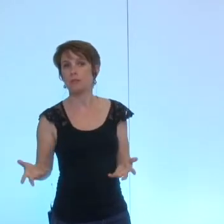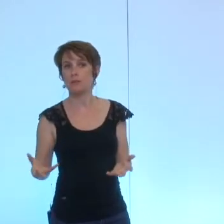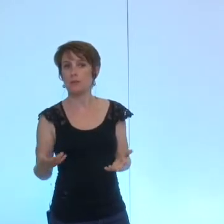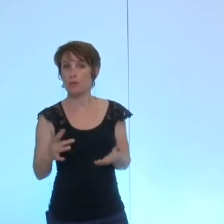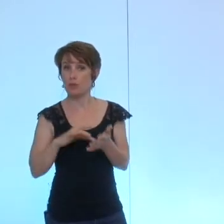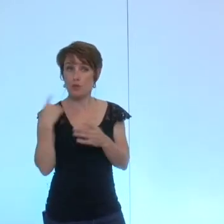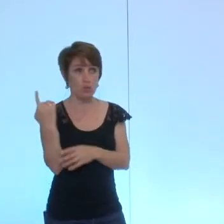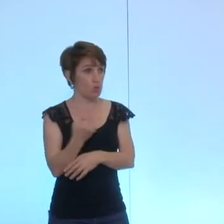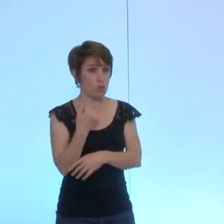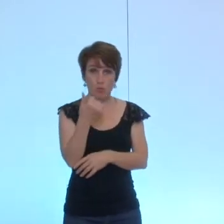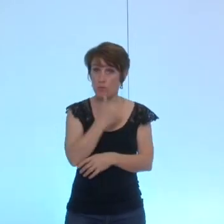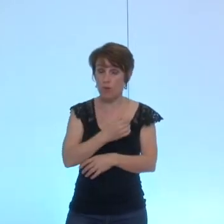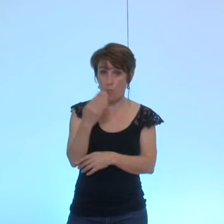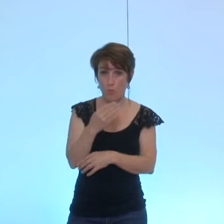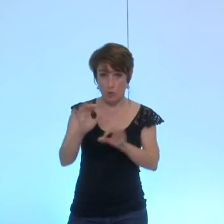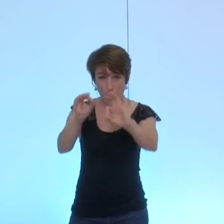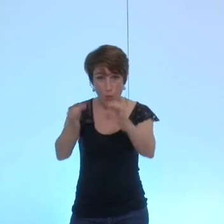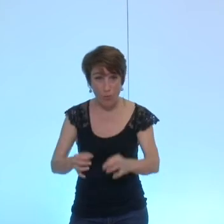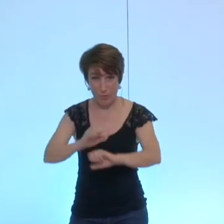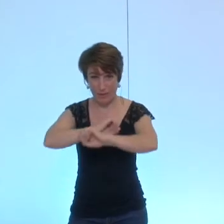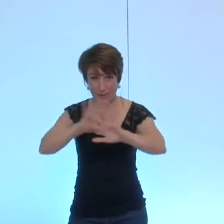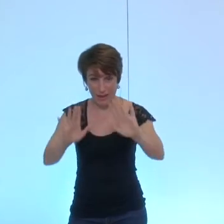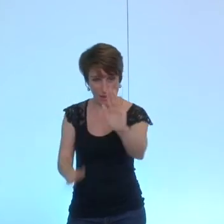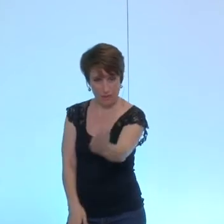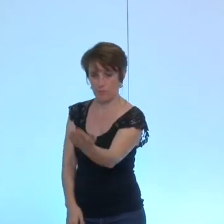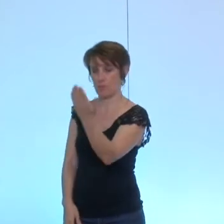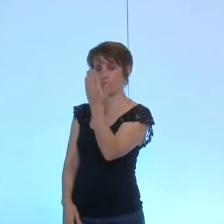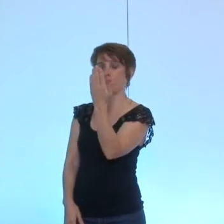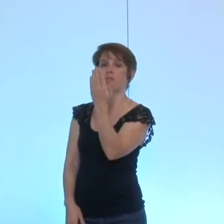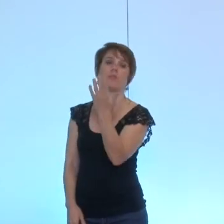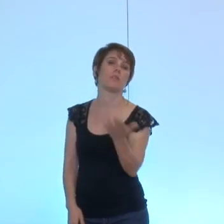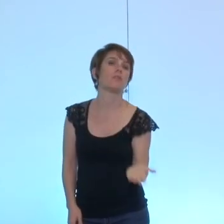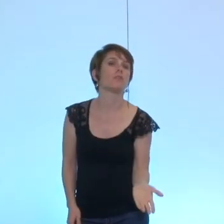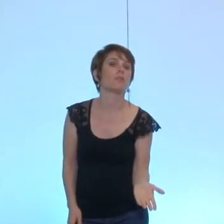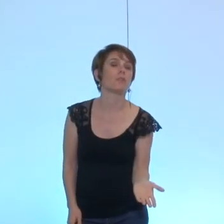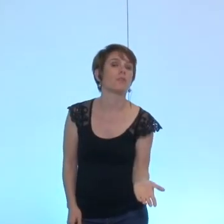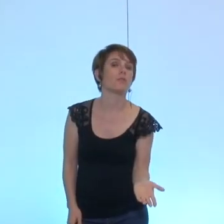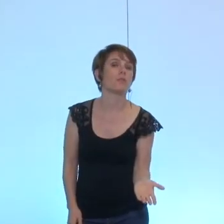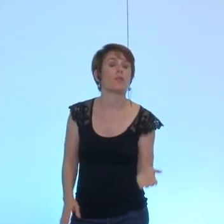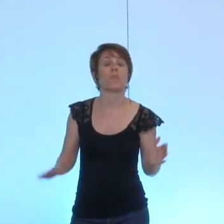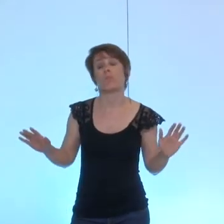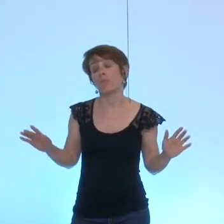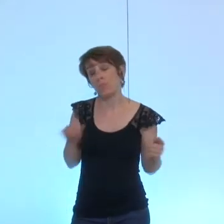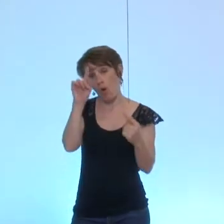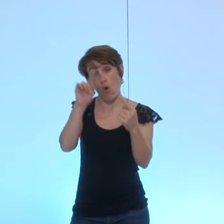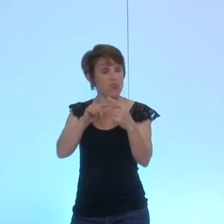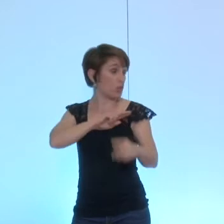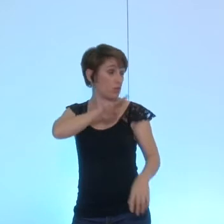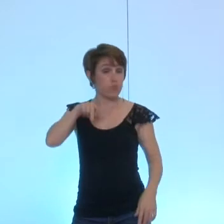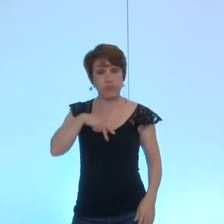à avoir effectivement une comptabilité analytique un peu plus précise sur nos intentions bah écoutez